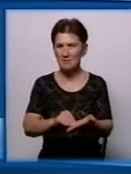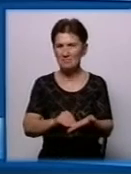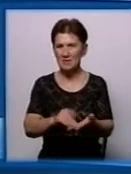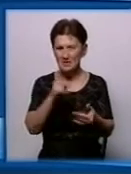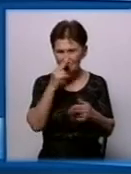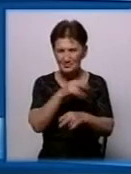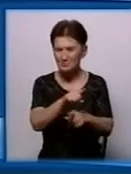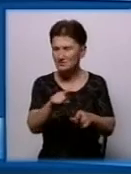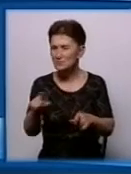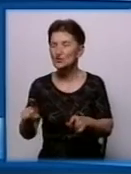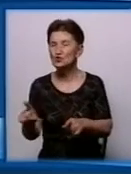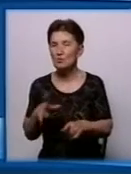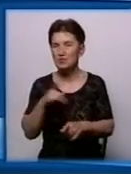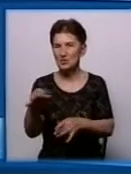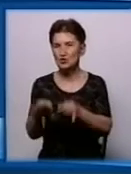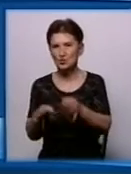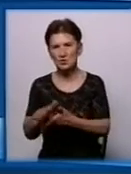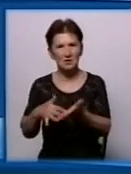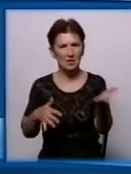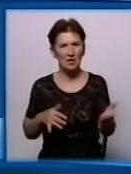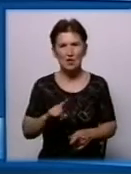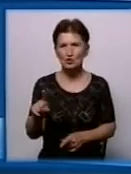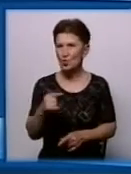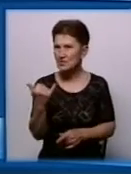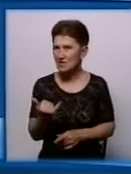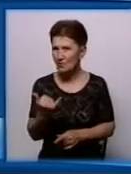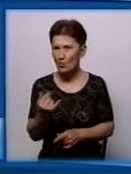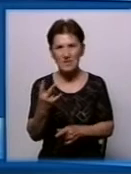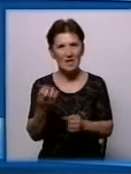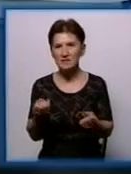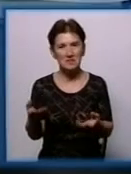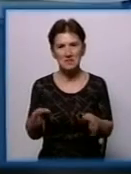означає той факт, що жоден з ТРЦ сьогодні не закрився,